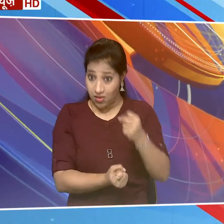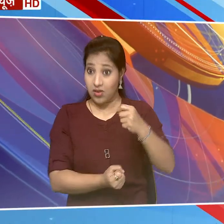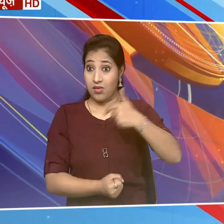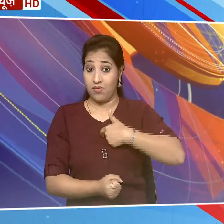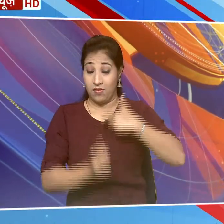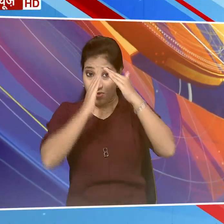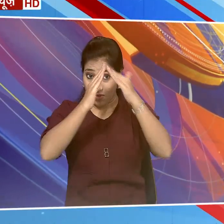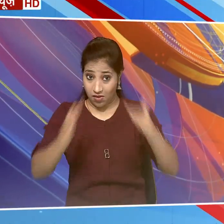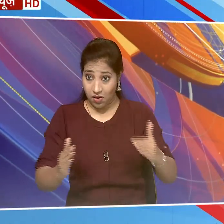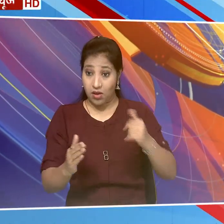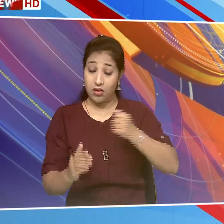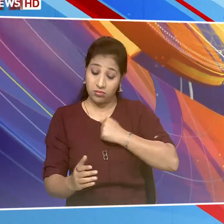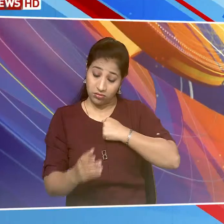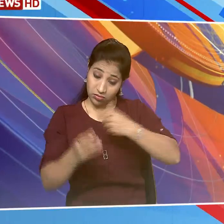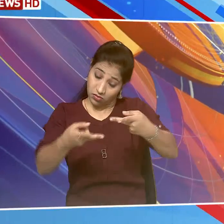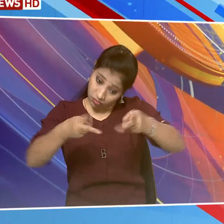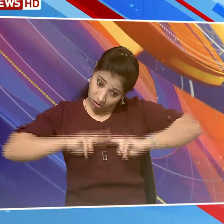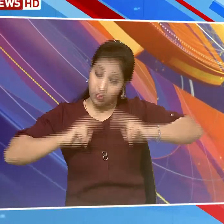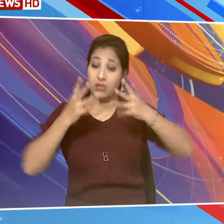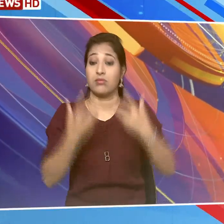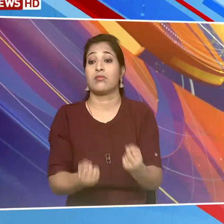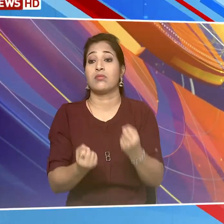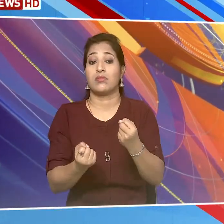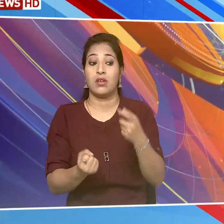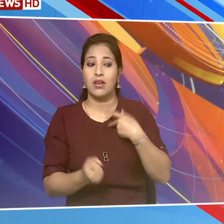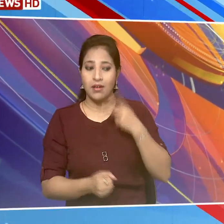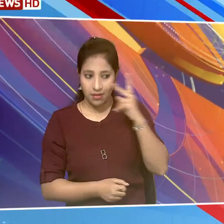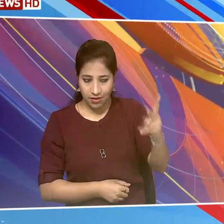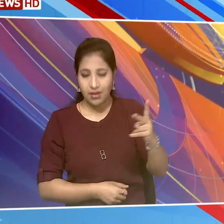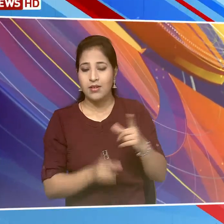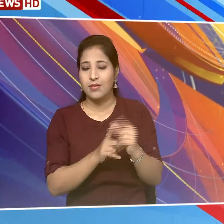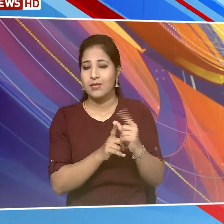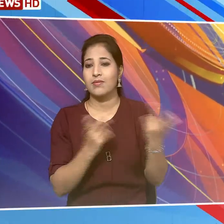मेरा घार सिंग साप से मुझे वापिस दिलाओ तब देखते हैं वो क्या करती है